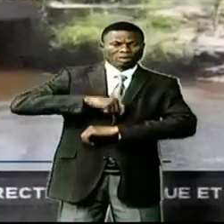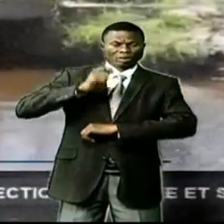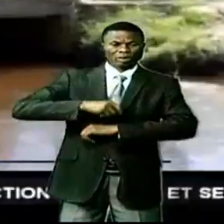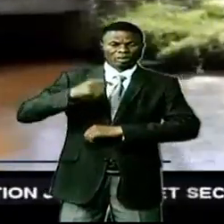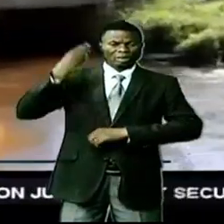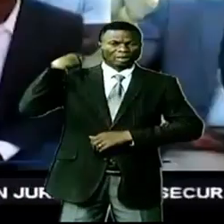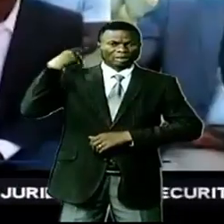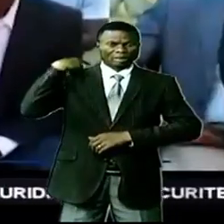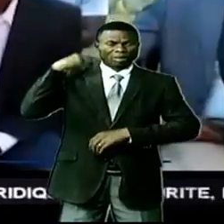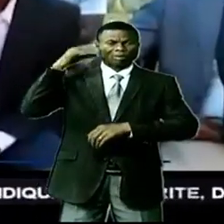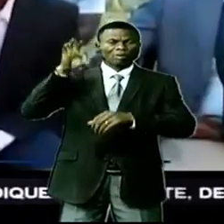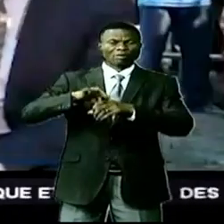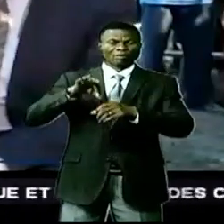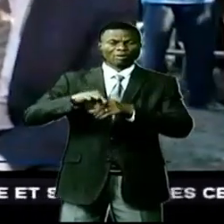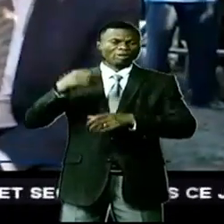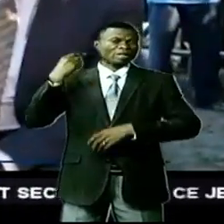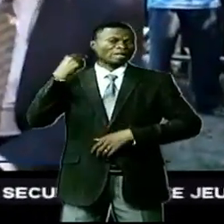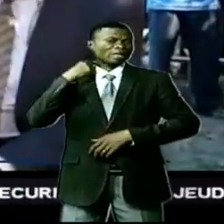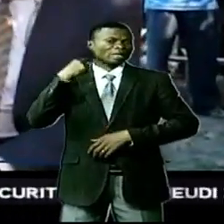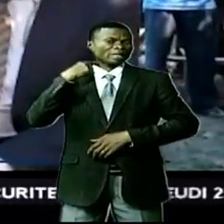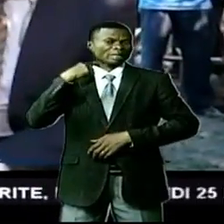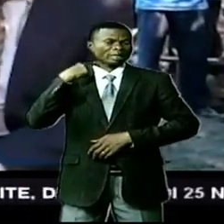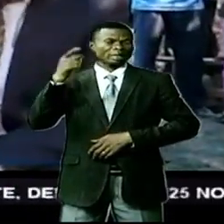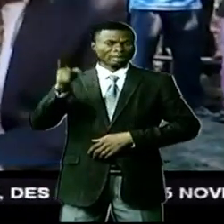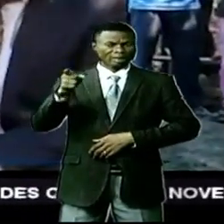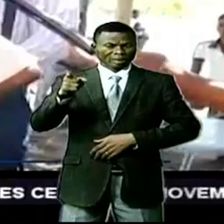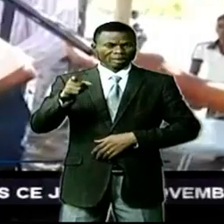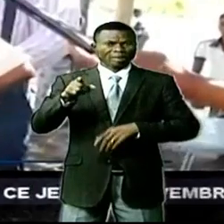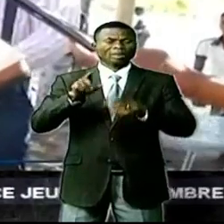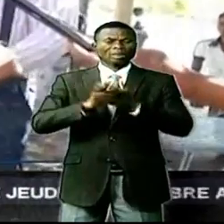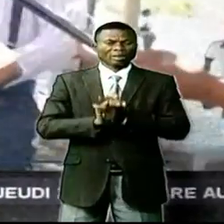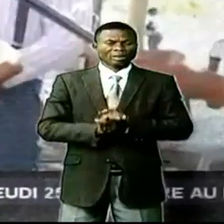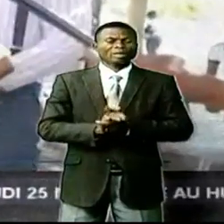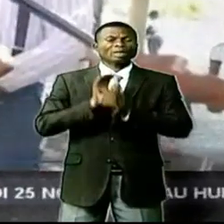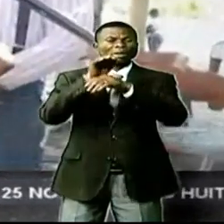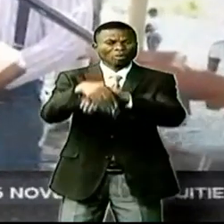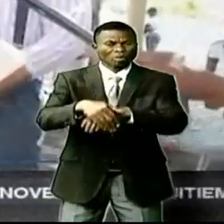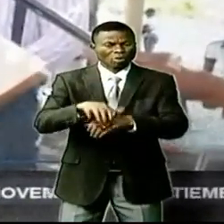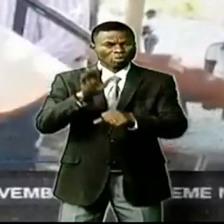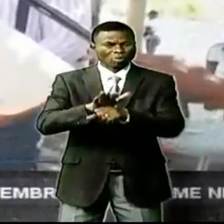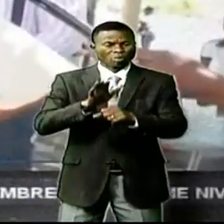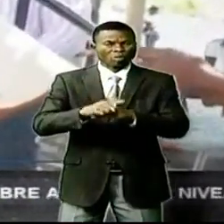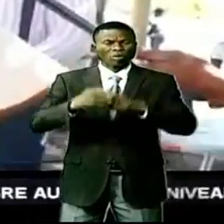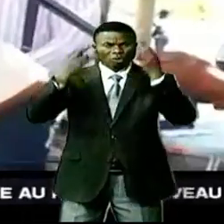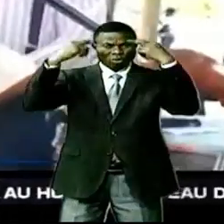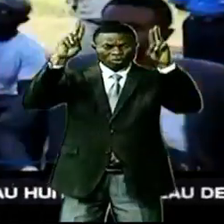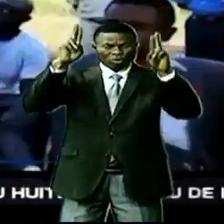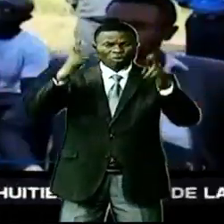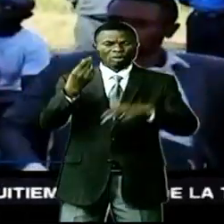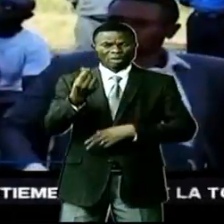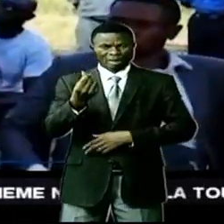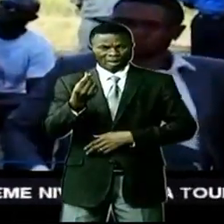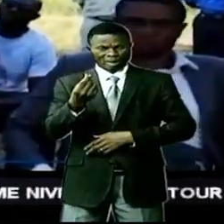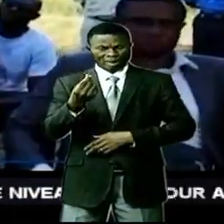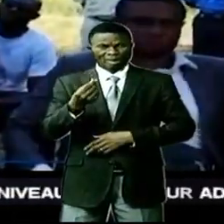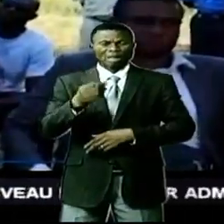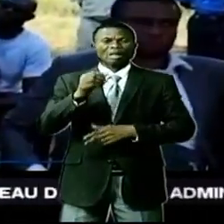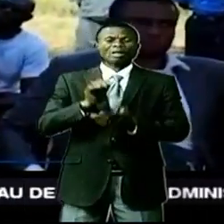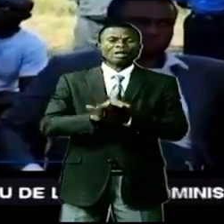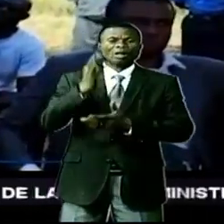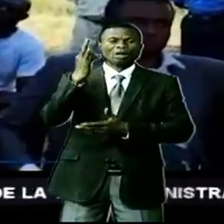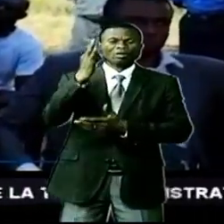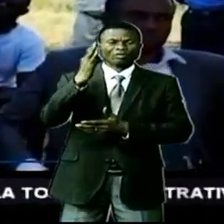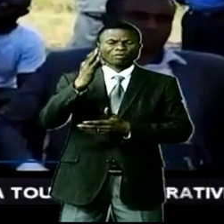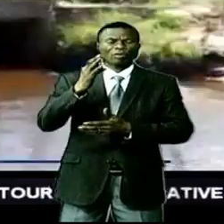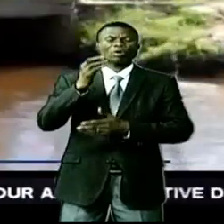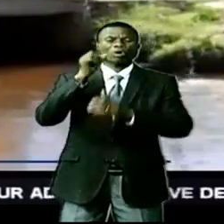député élu du Congo, maître Tarsis Matadiwamba, qui s'était investi pour obtenir les financements du FPI pour qu